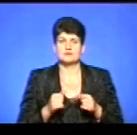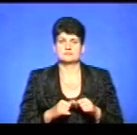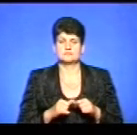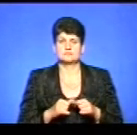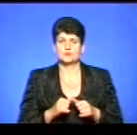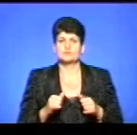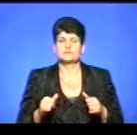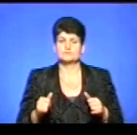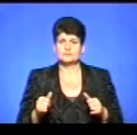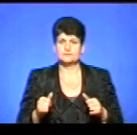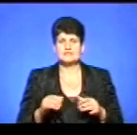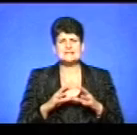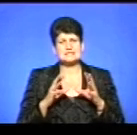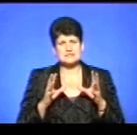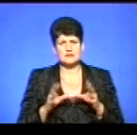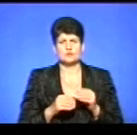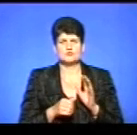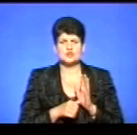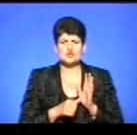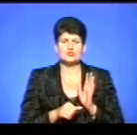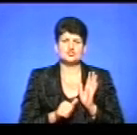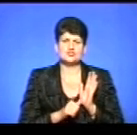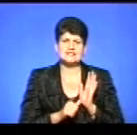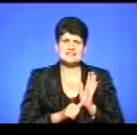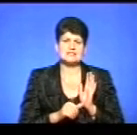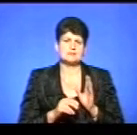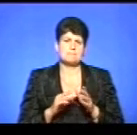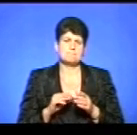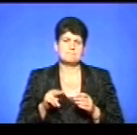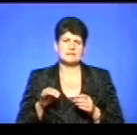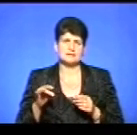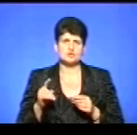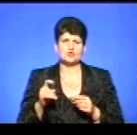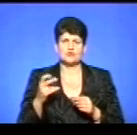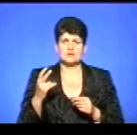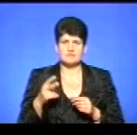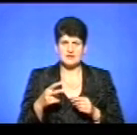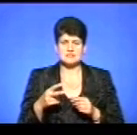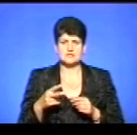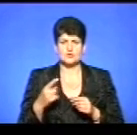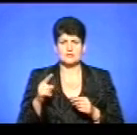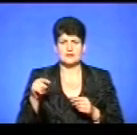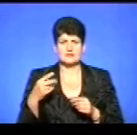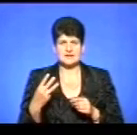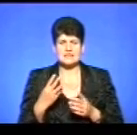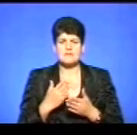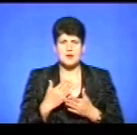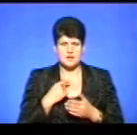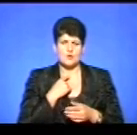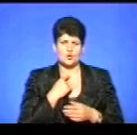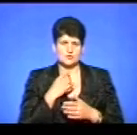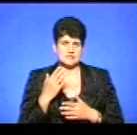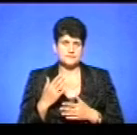прокоментувати це? Загалом, з 660 петицій, близько 120 петицій, тобто кожна третя, набирає необхідну кількість голосів.